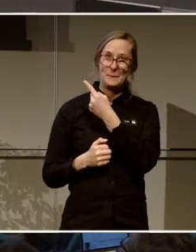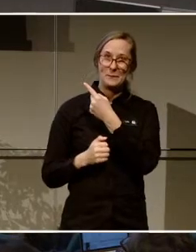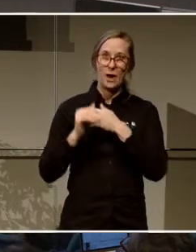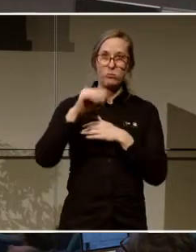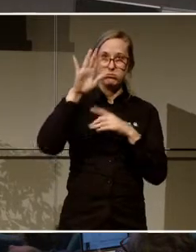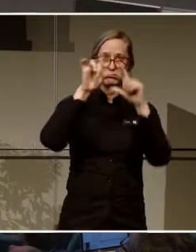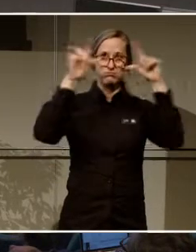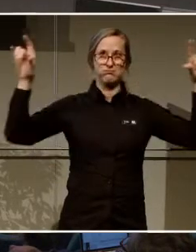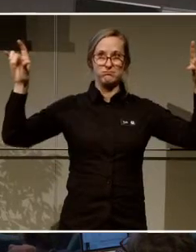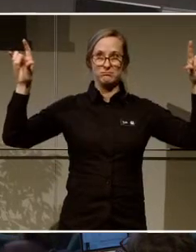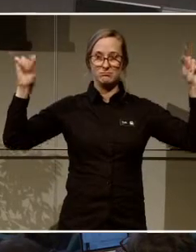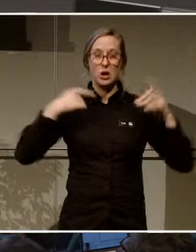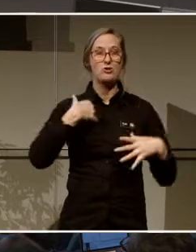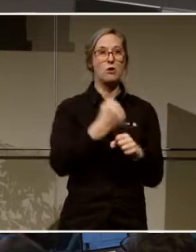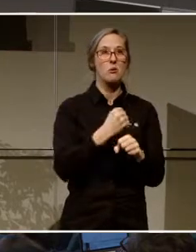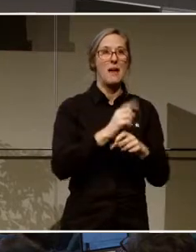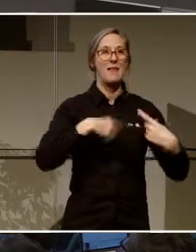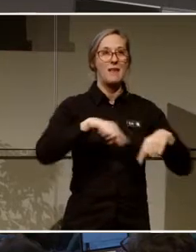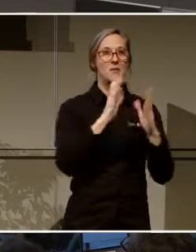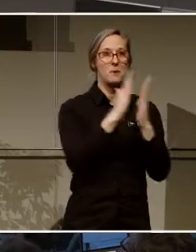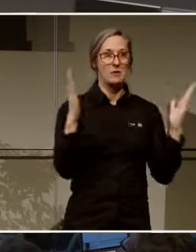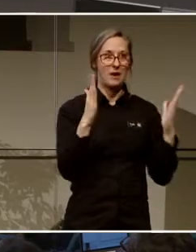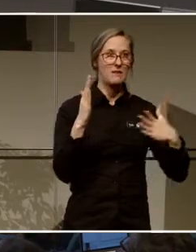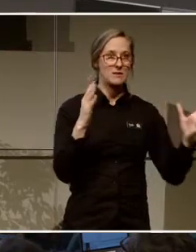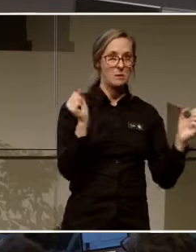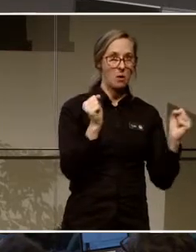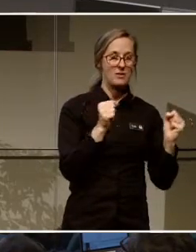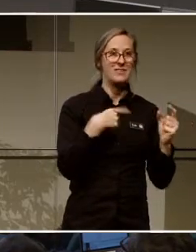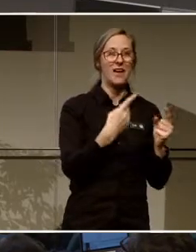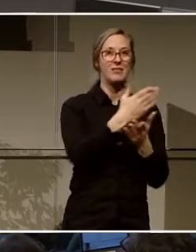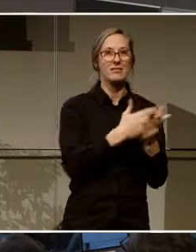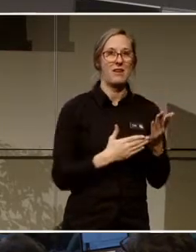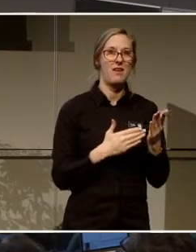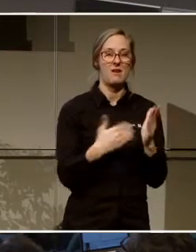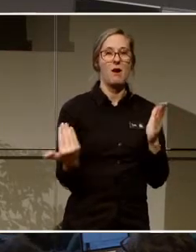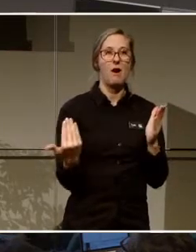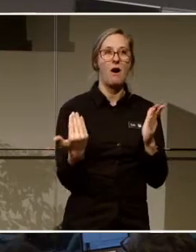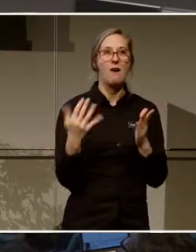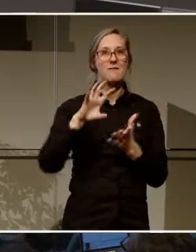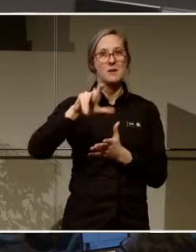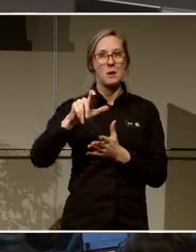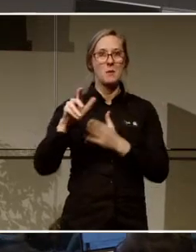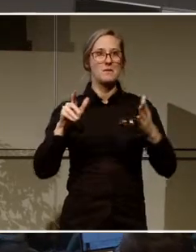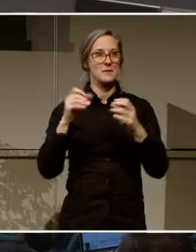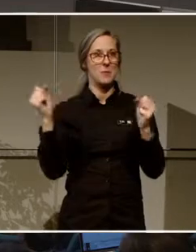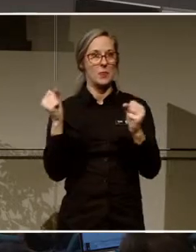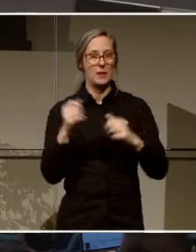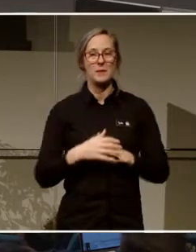högst uppe här. Jag jobbar för Länsbiblioteket i Västerbotten som är en del av Region Västerbotten.